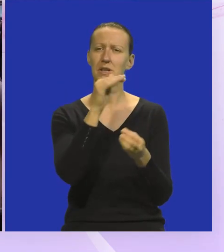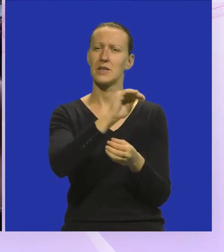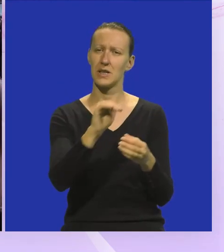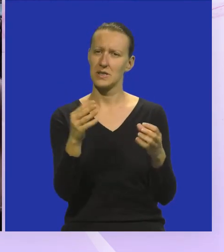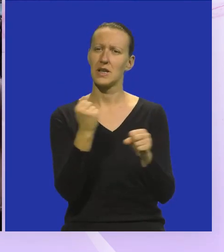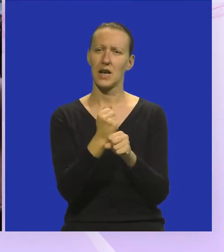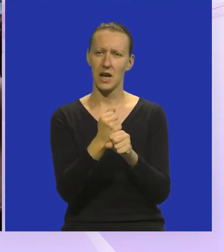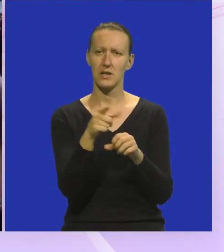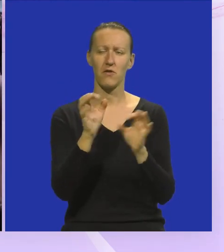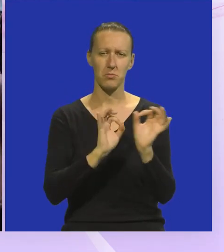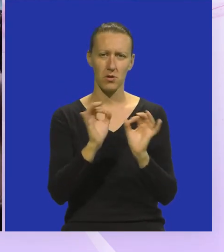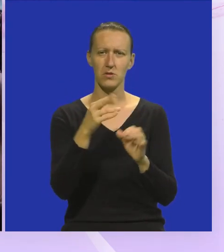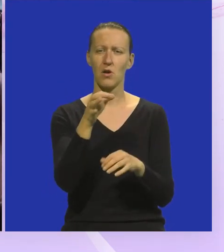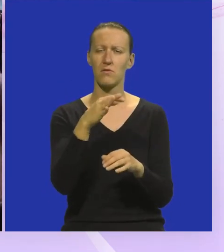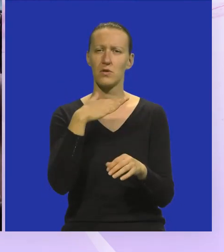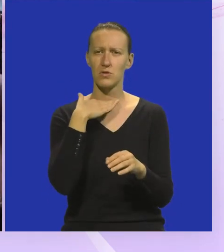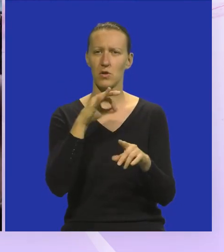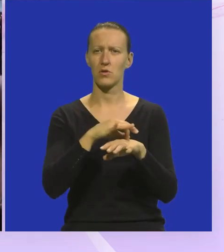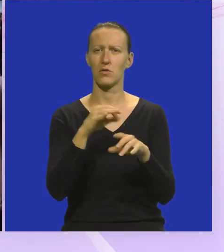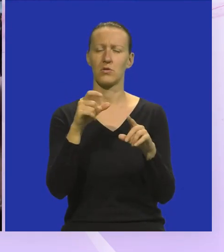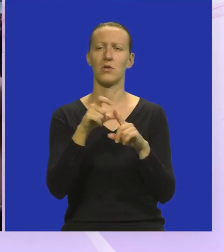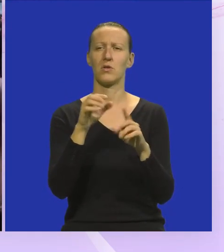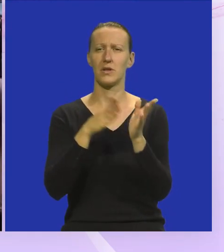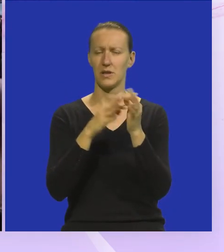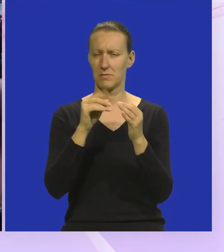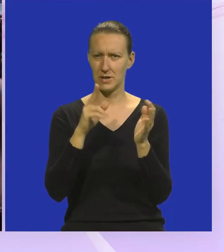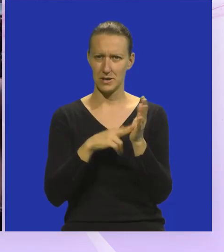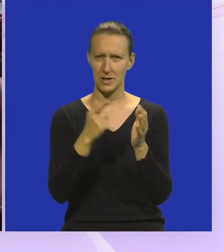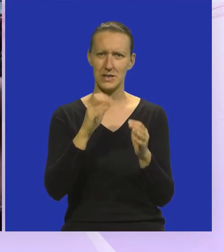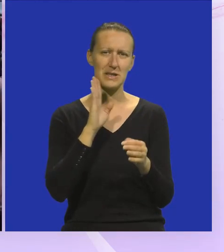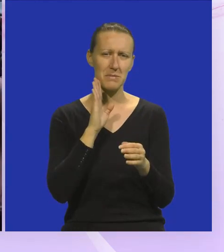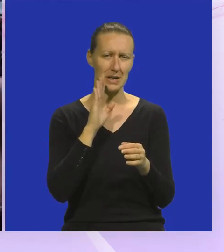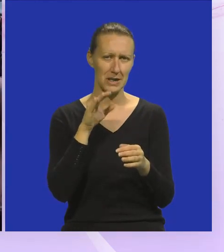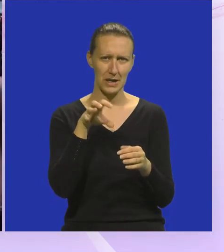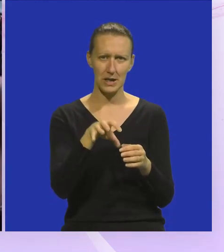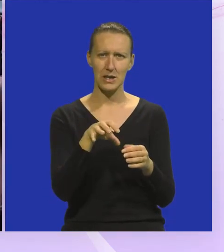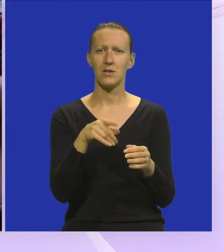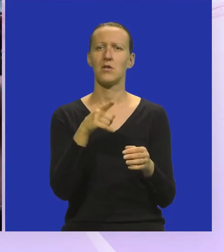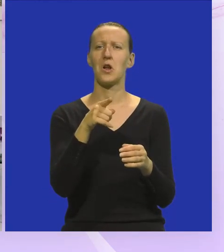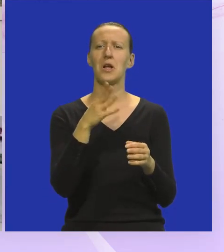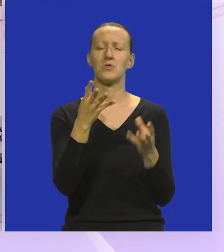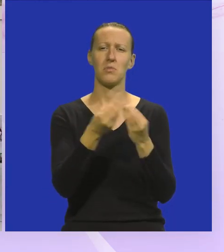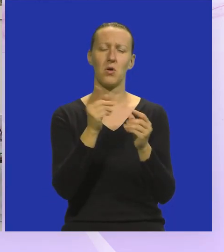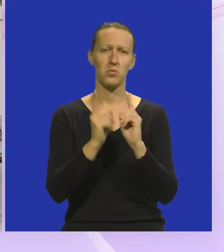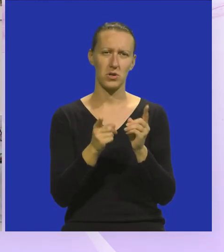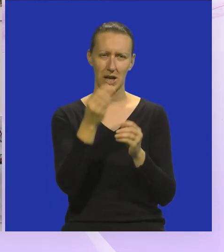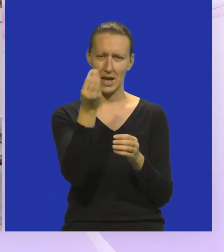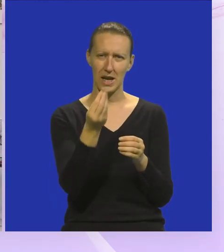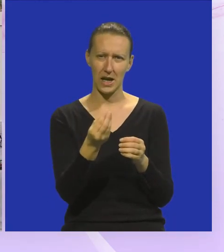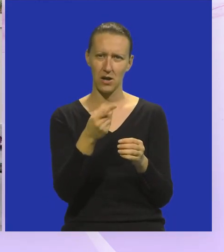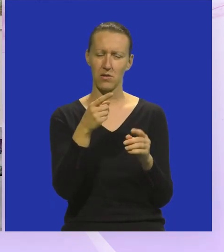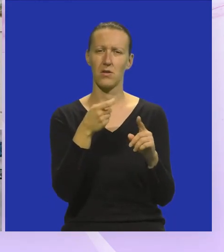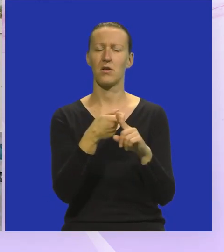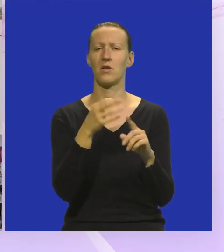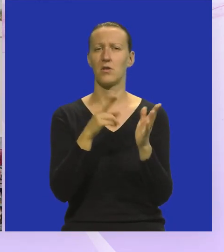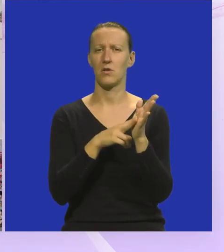djeca iz osnovne škole doktora Mate Demarina iz Medulina s učiteljicom likovnog